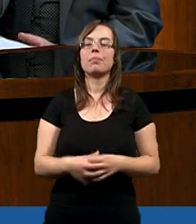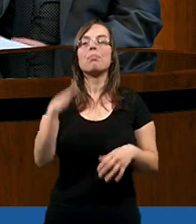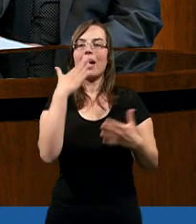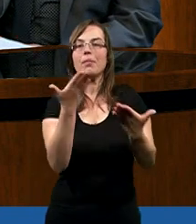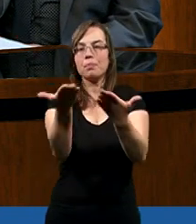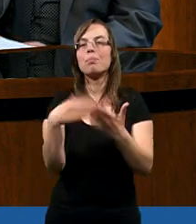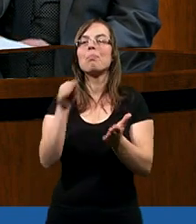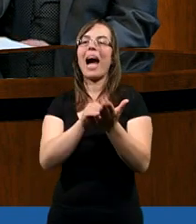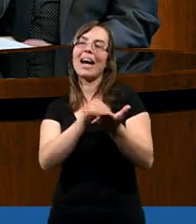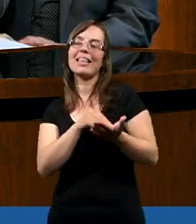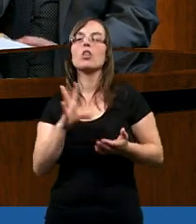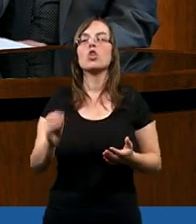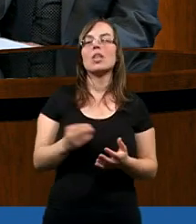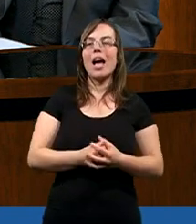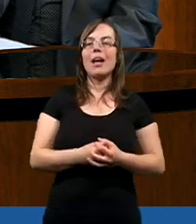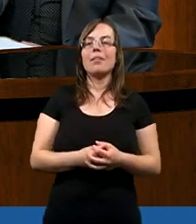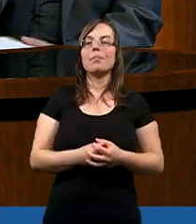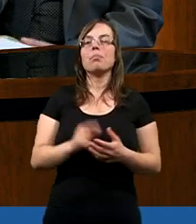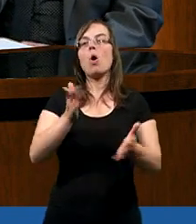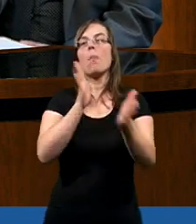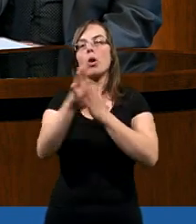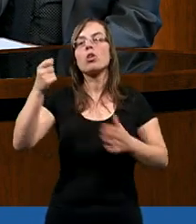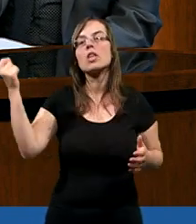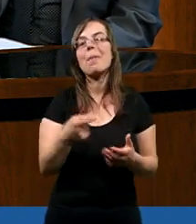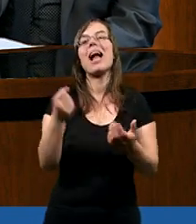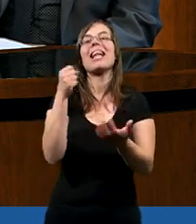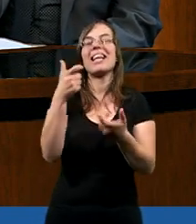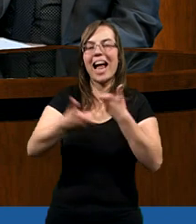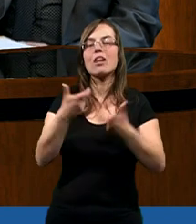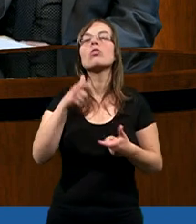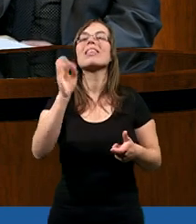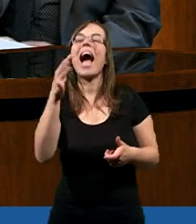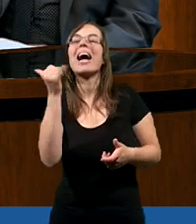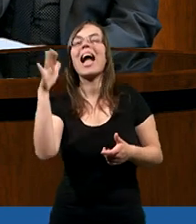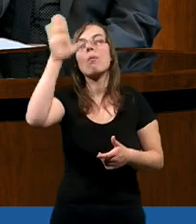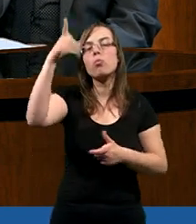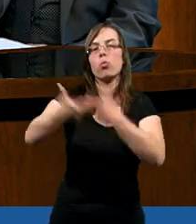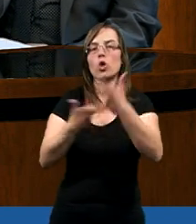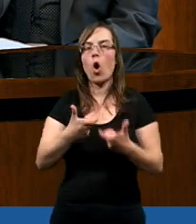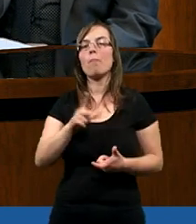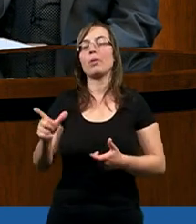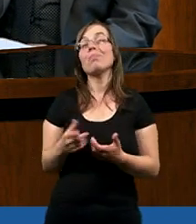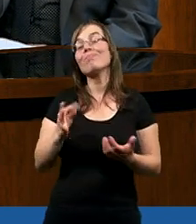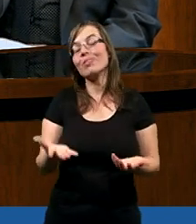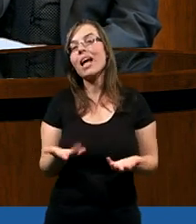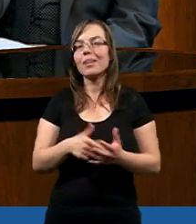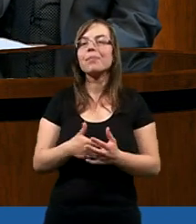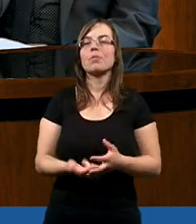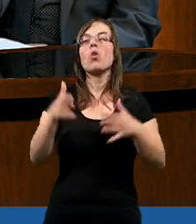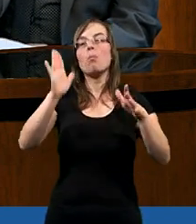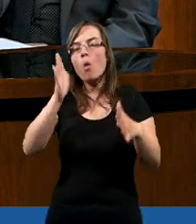Bardzo praktyczne. Po prostu trzeba je stosować tak, jak Bóg każe. Tak.